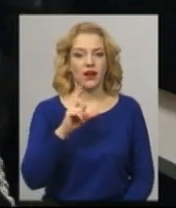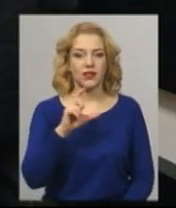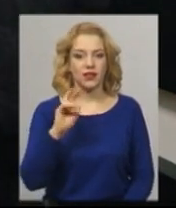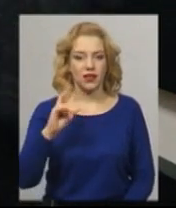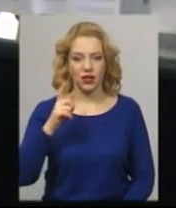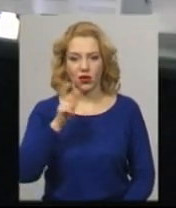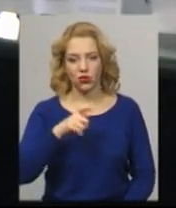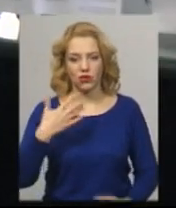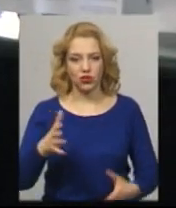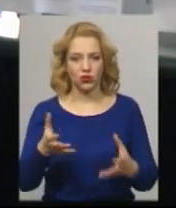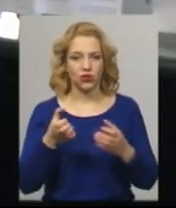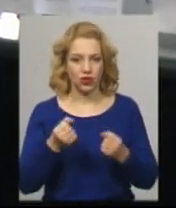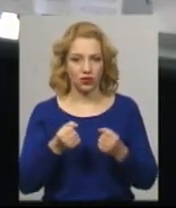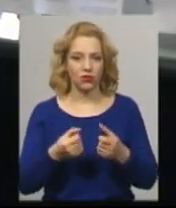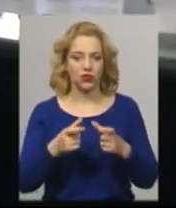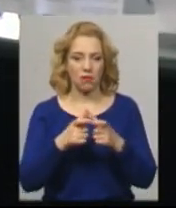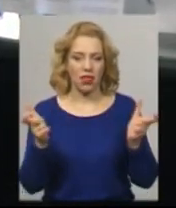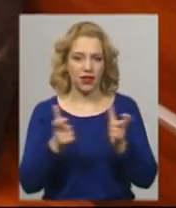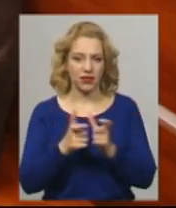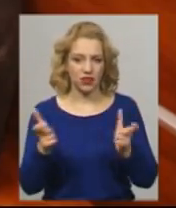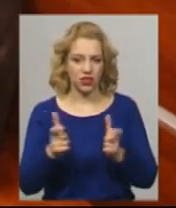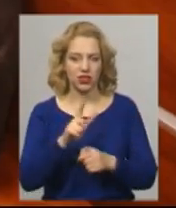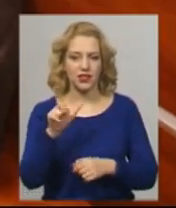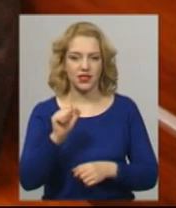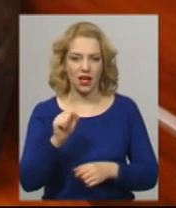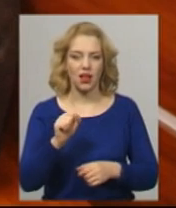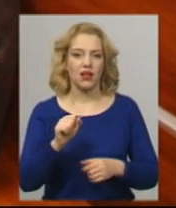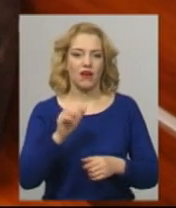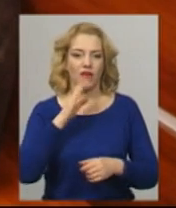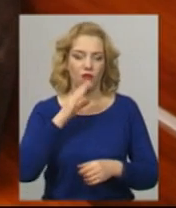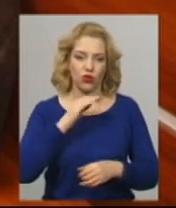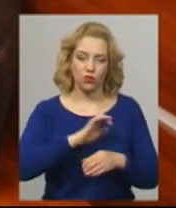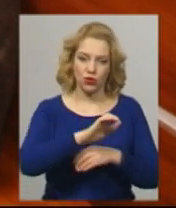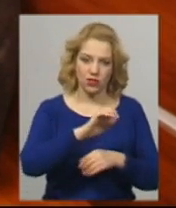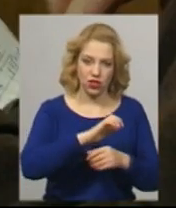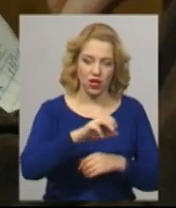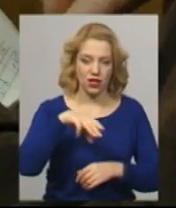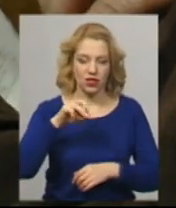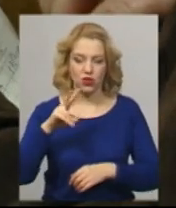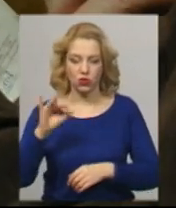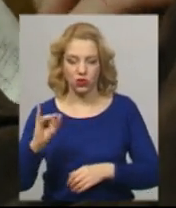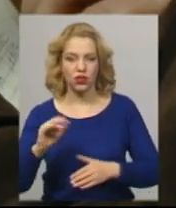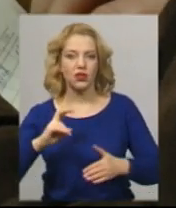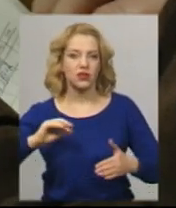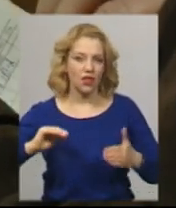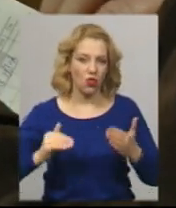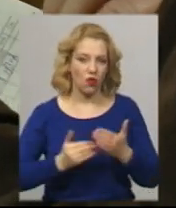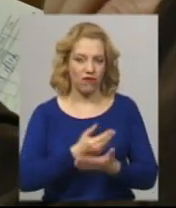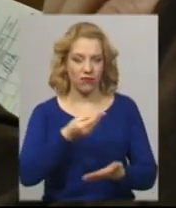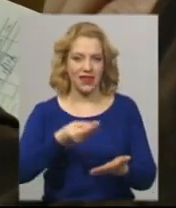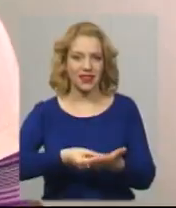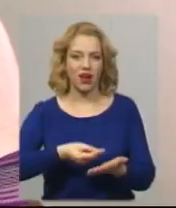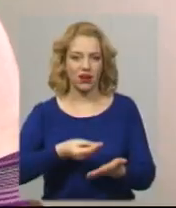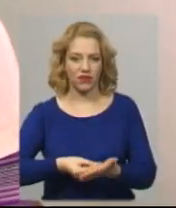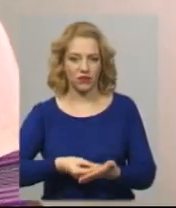отримують платіжки за водопостачання та водовідведення, розраховані за новими тарифами, розповідає інженер розрахункової групи комунального